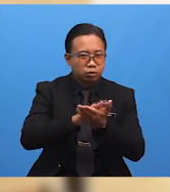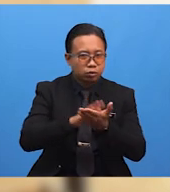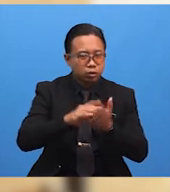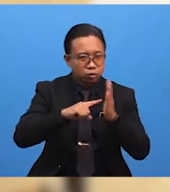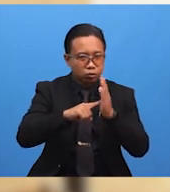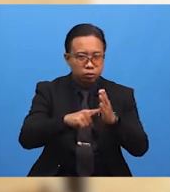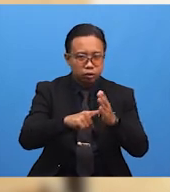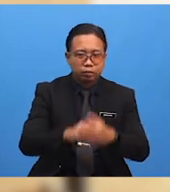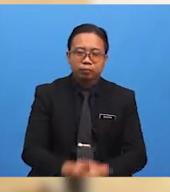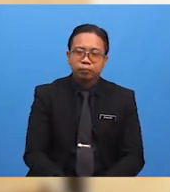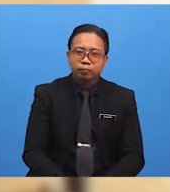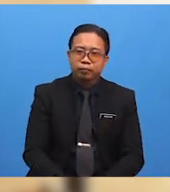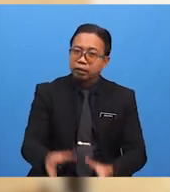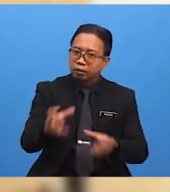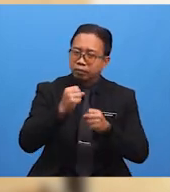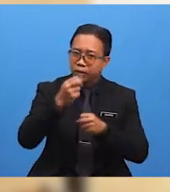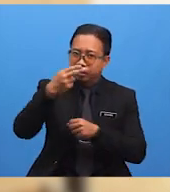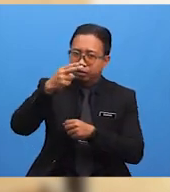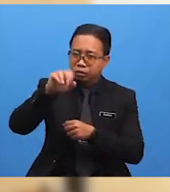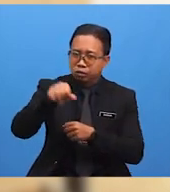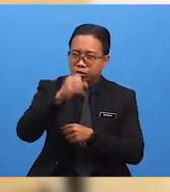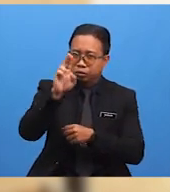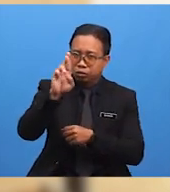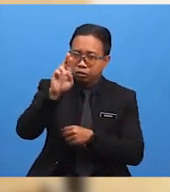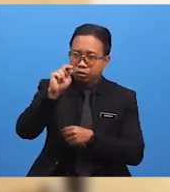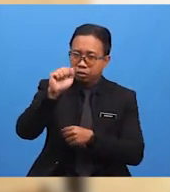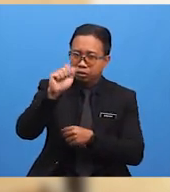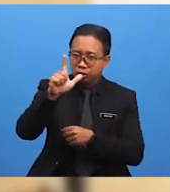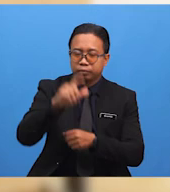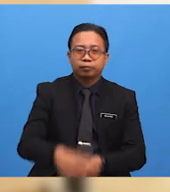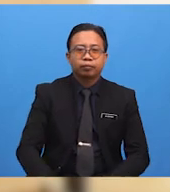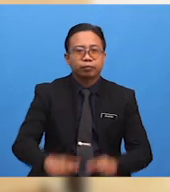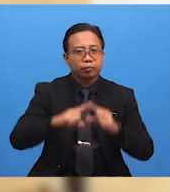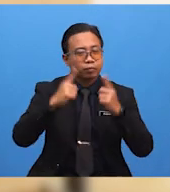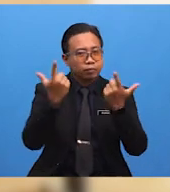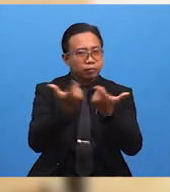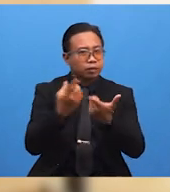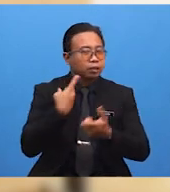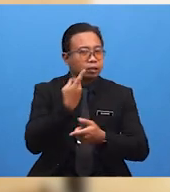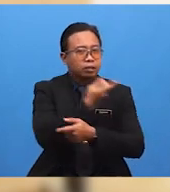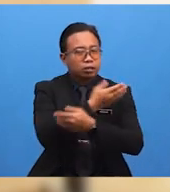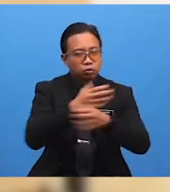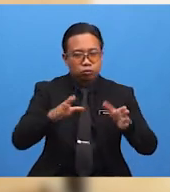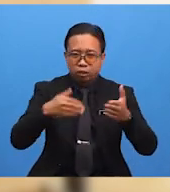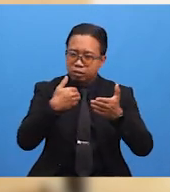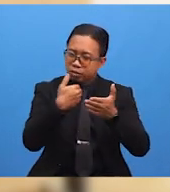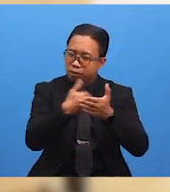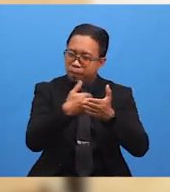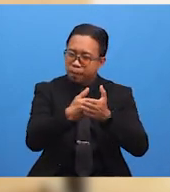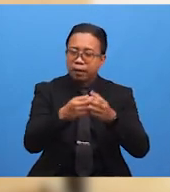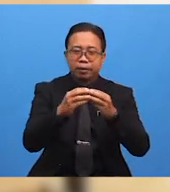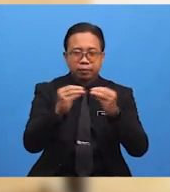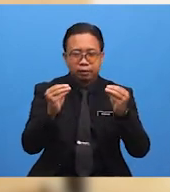Tunjukkan Hasil Jurnal Murid-murid Kelas Pendidikan Islam Kita Telah Sampai Ke